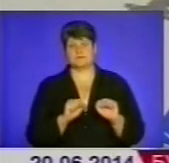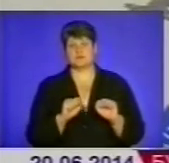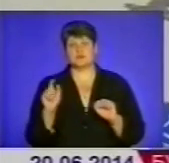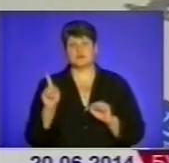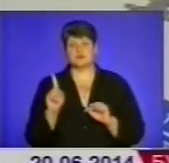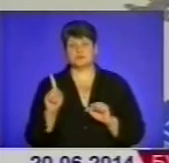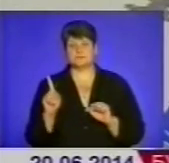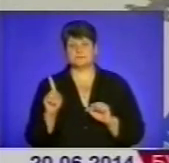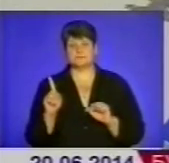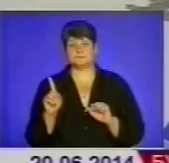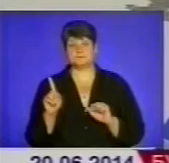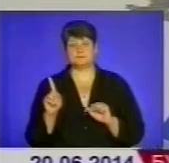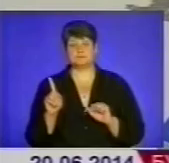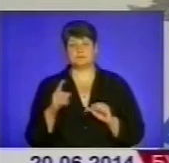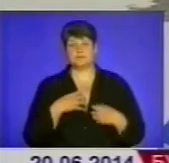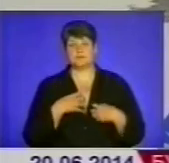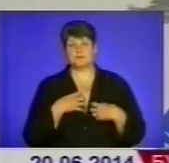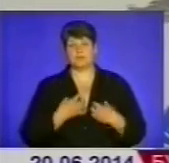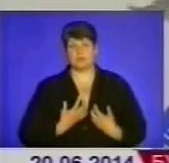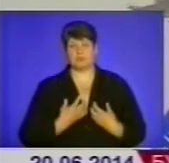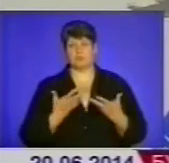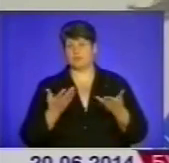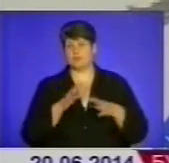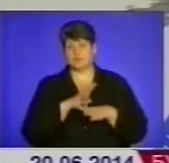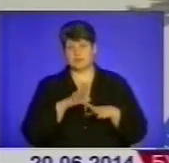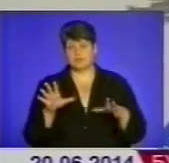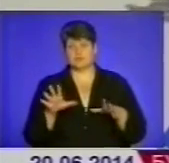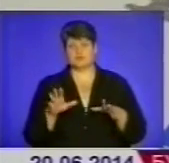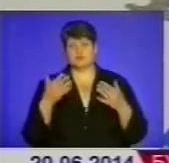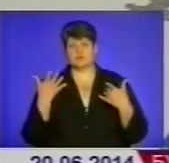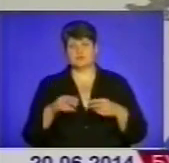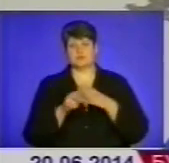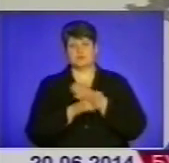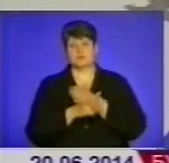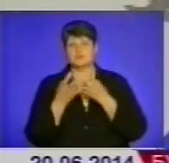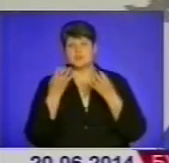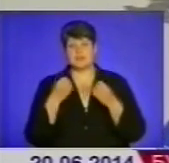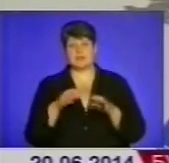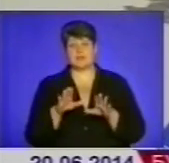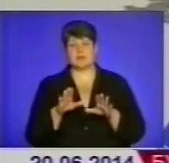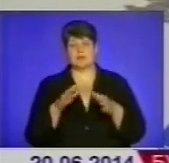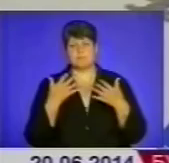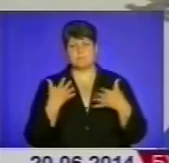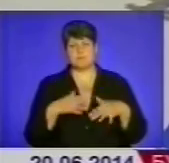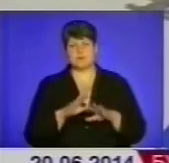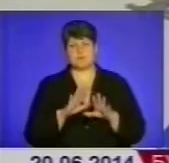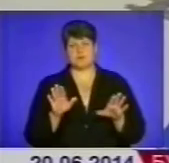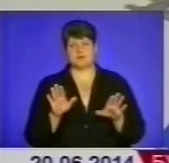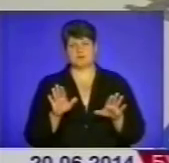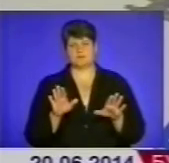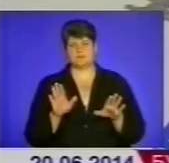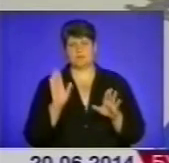щоб не падати духом, що вже ми пропали. Ми ще не пропадемо, ми ще не пропадемо.